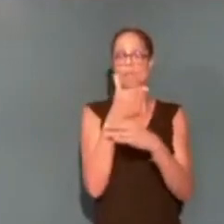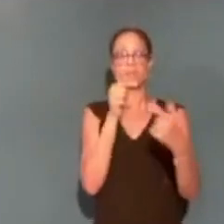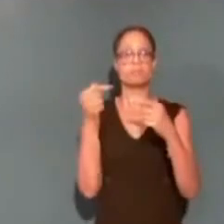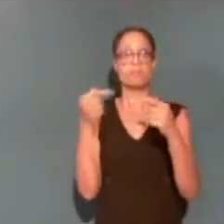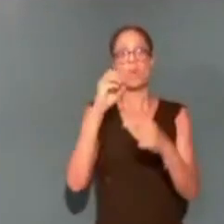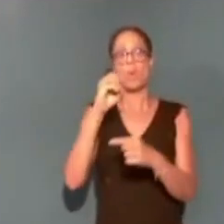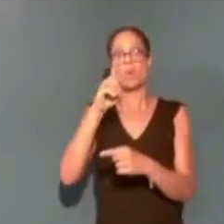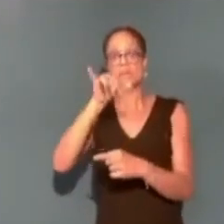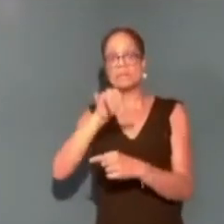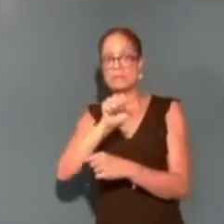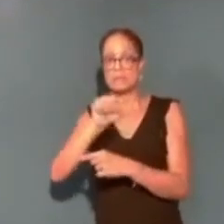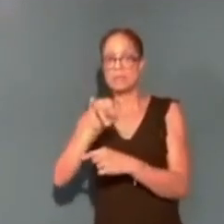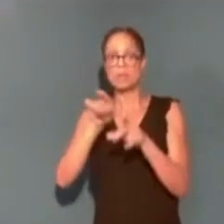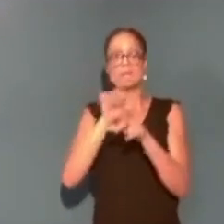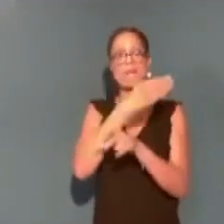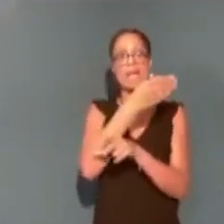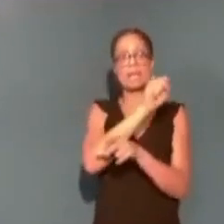côté, et SME.